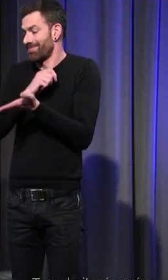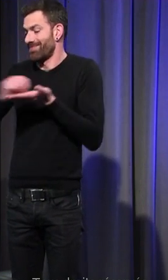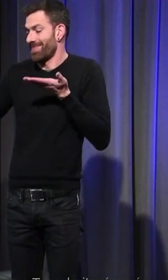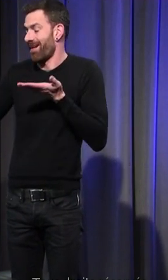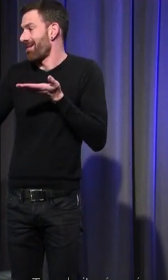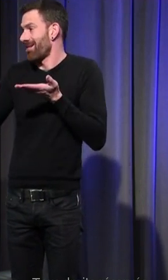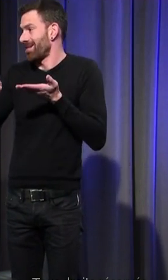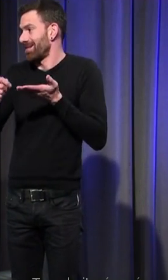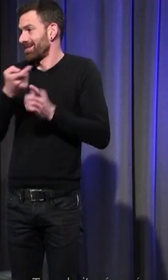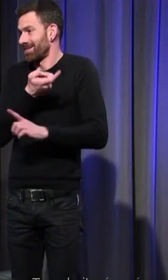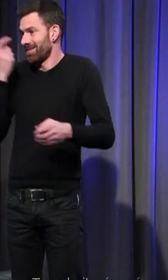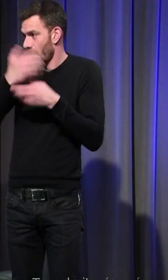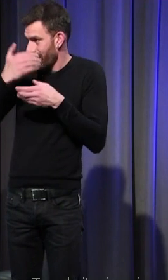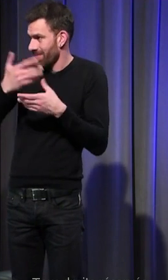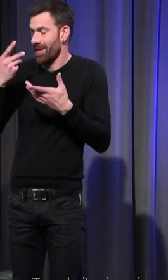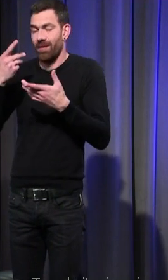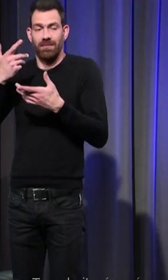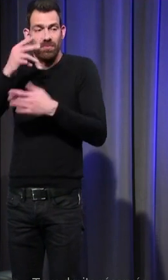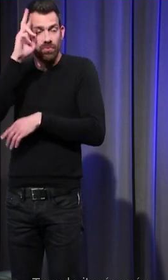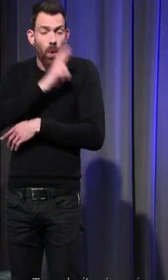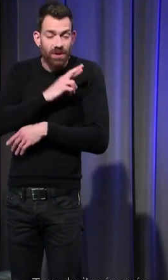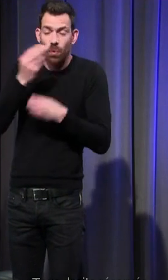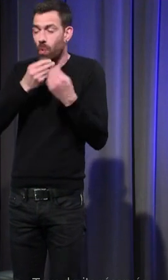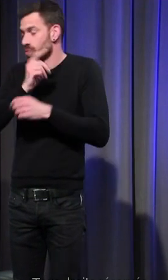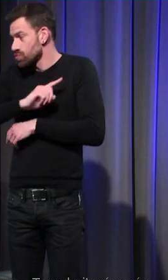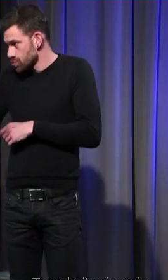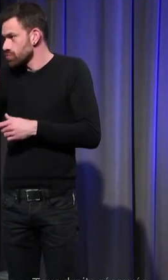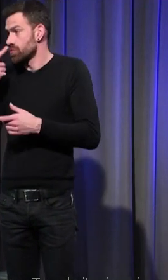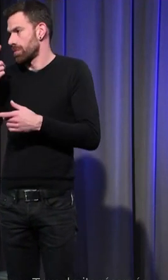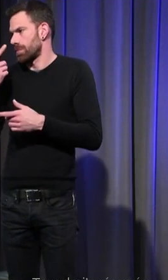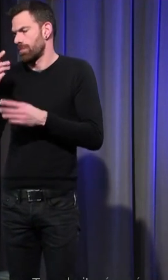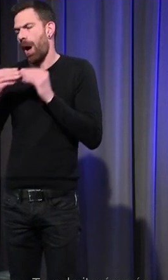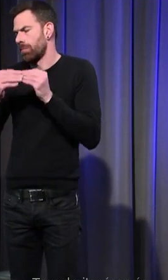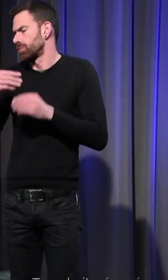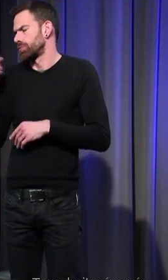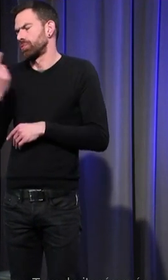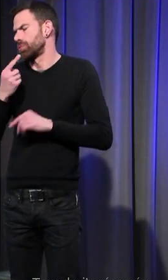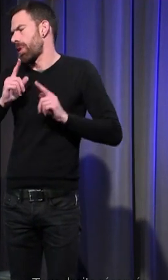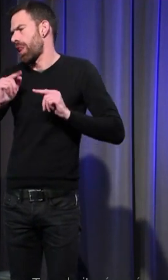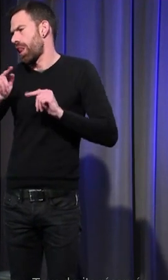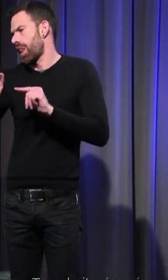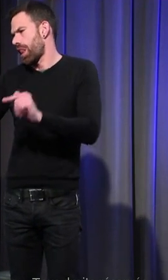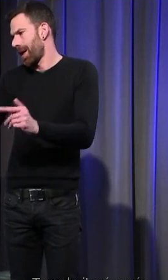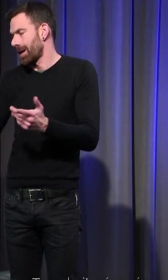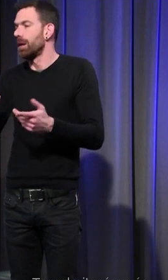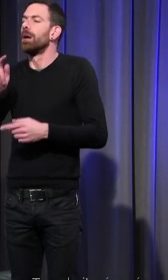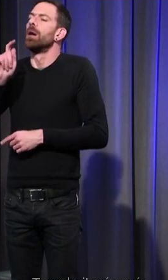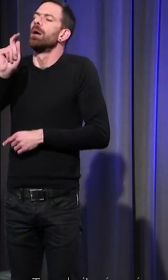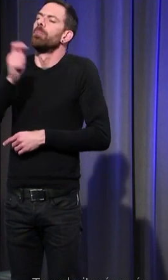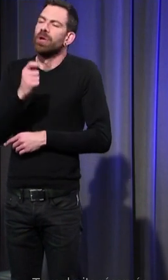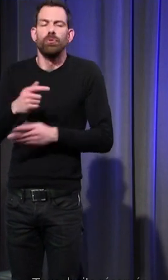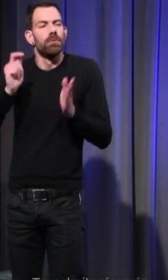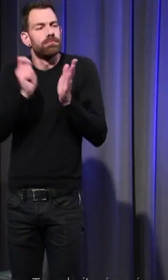possédons qu'elles soient religieuses laïques on en parle tout le temps évidemment au Moyen-Âge